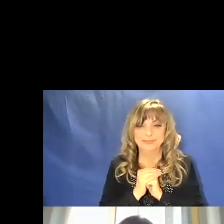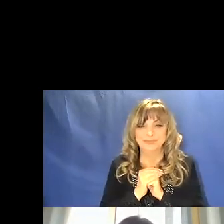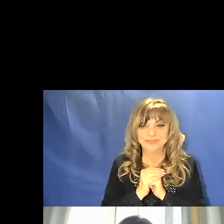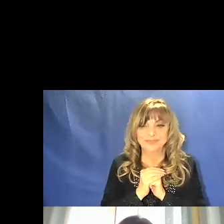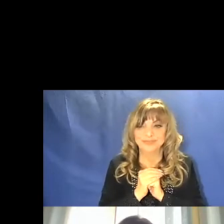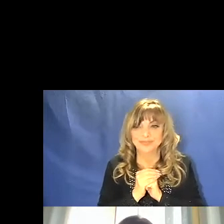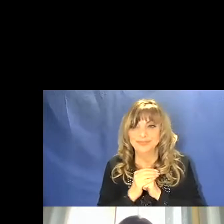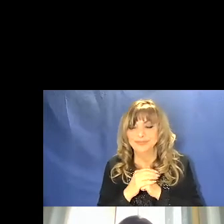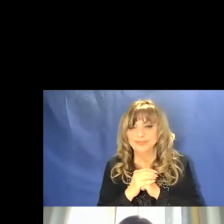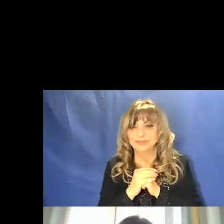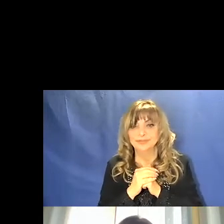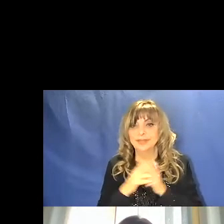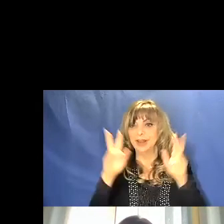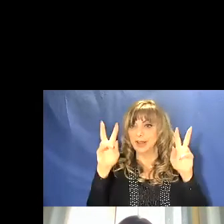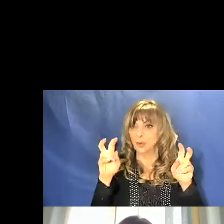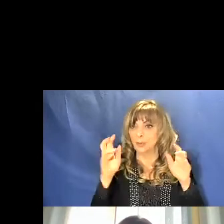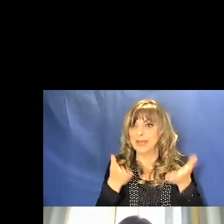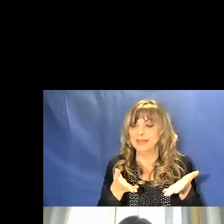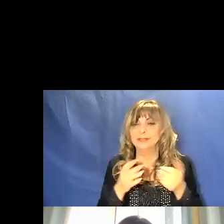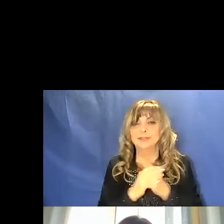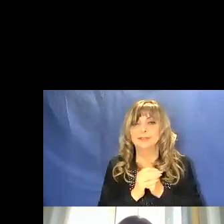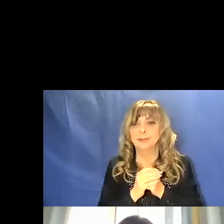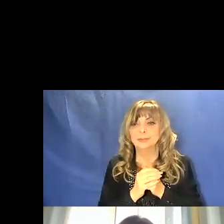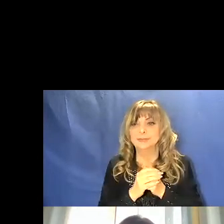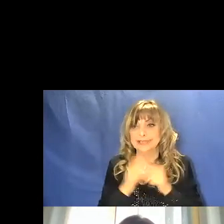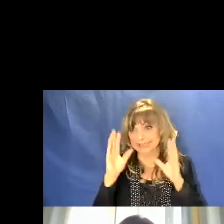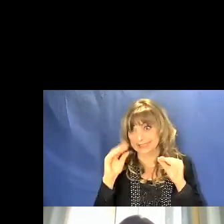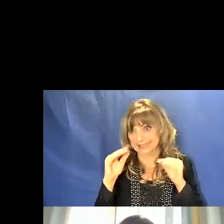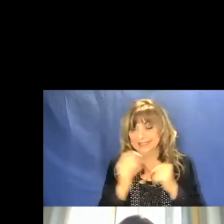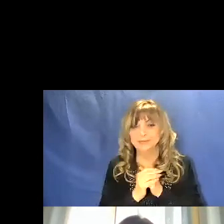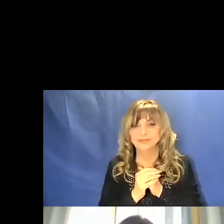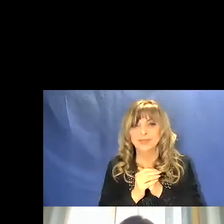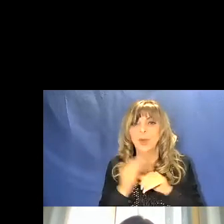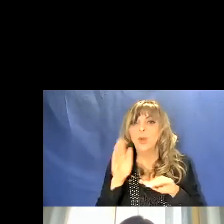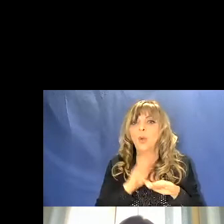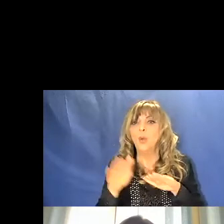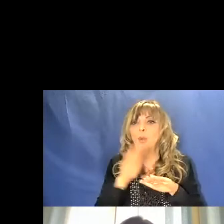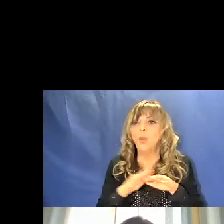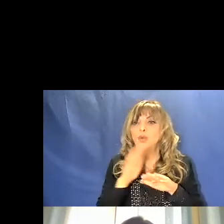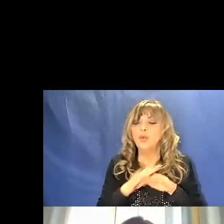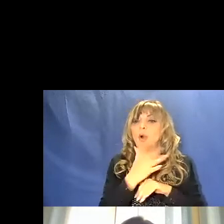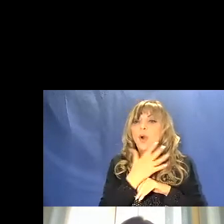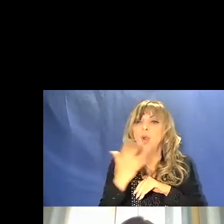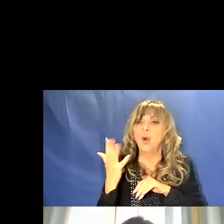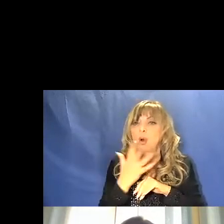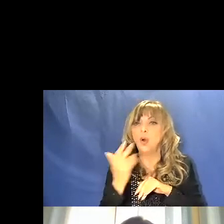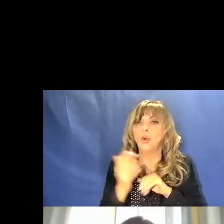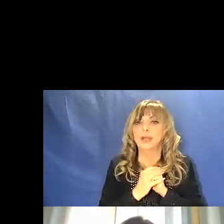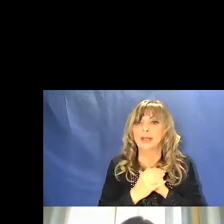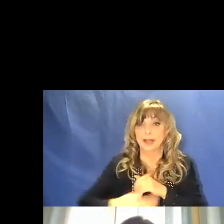Il tema che vi propongo stasera è l'uso del colore nella